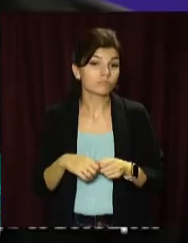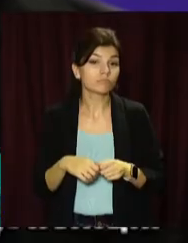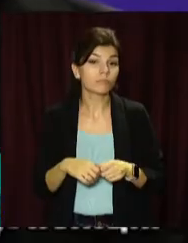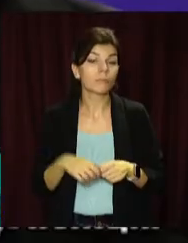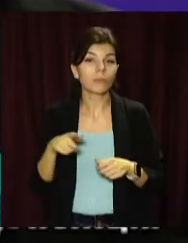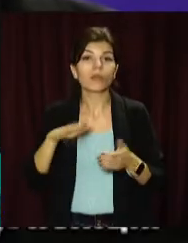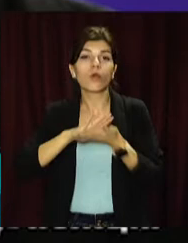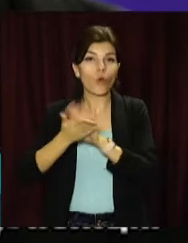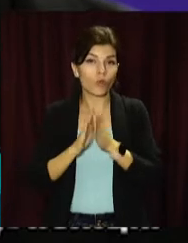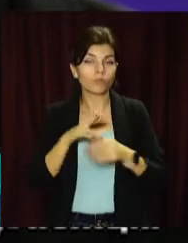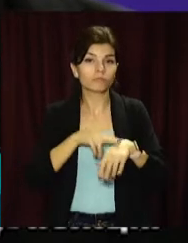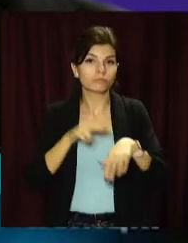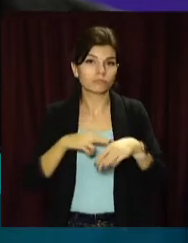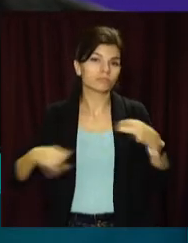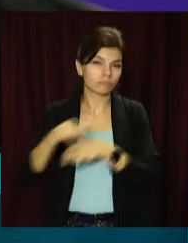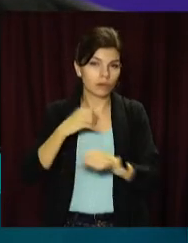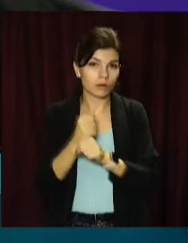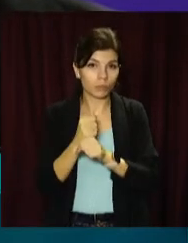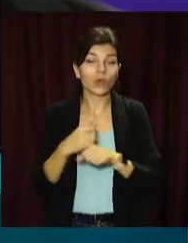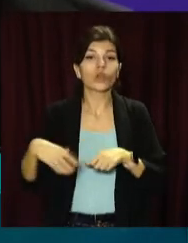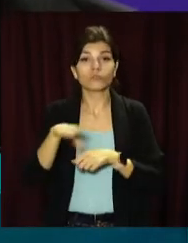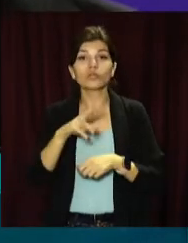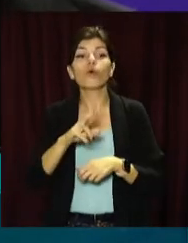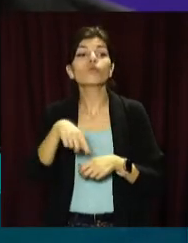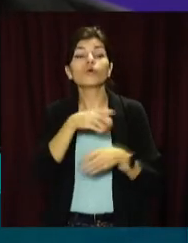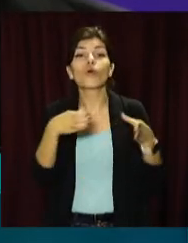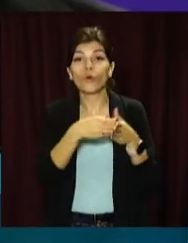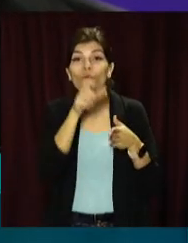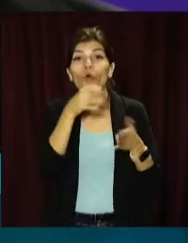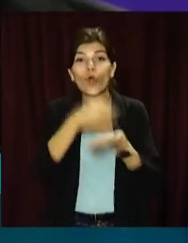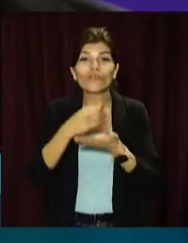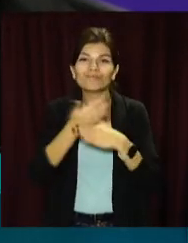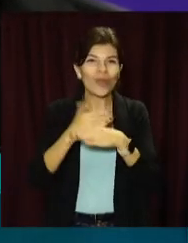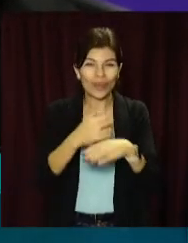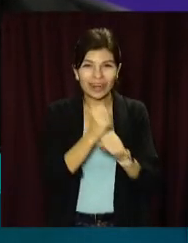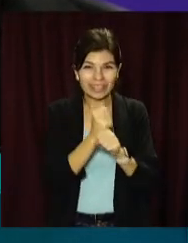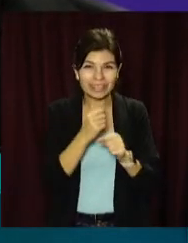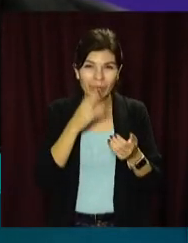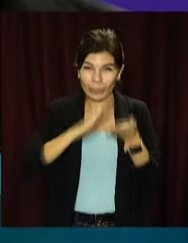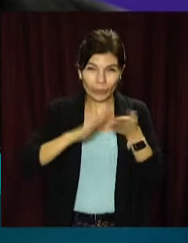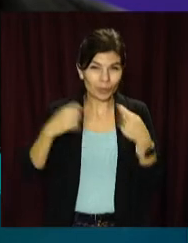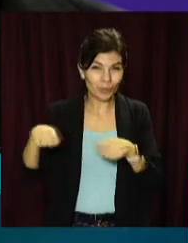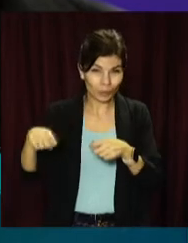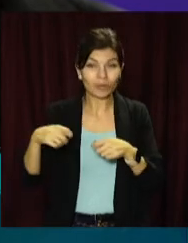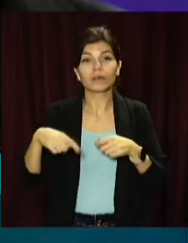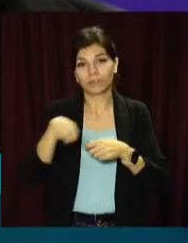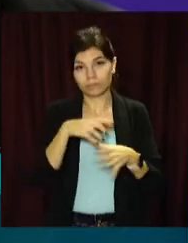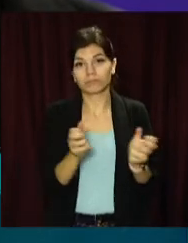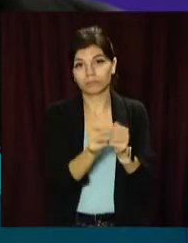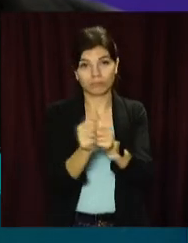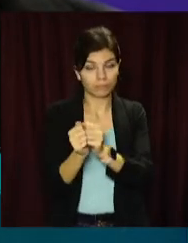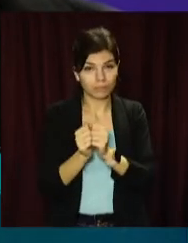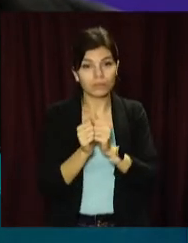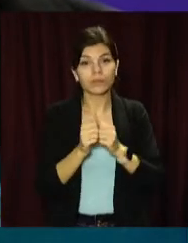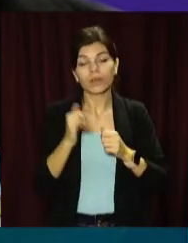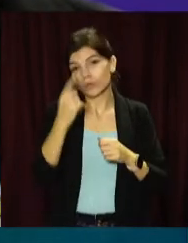Наразі завдяки злагодженим діям правоохоронців всі члени злочинної групи затримані. І вирішується питання про